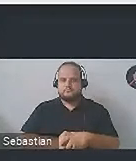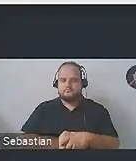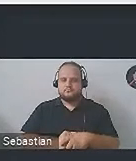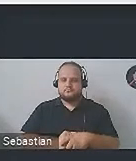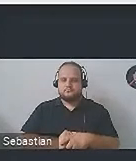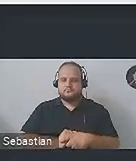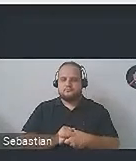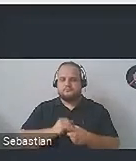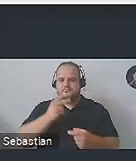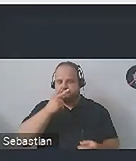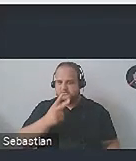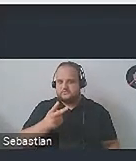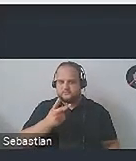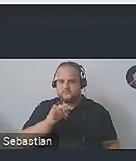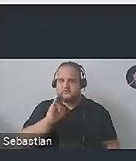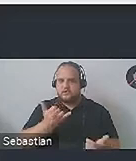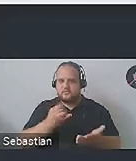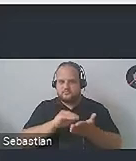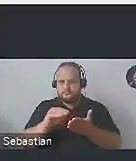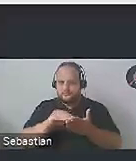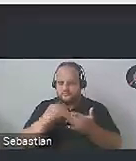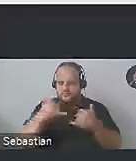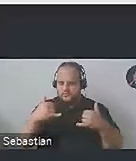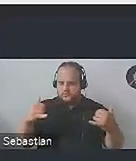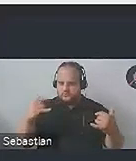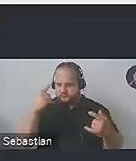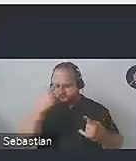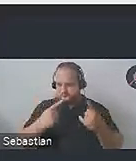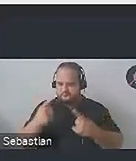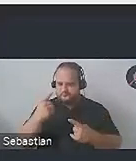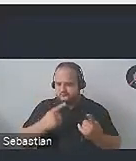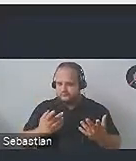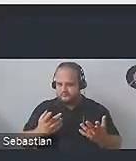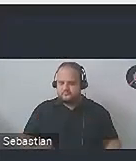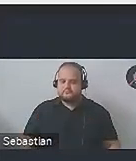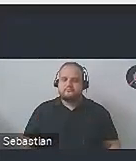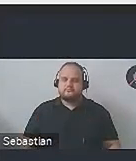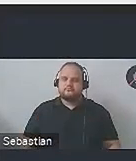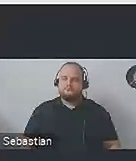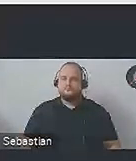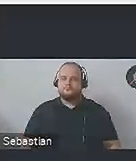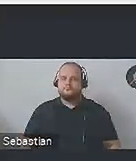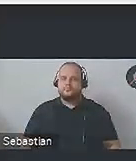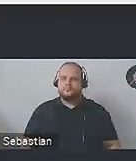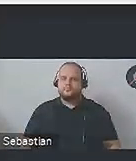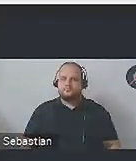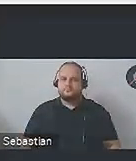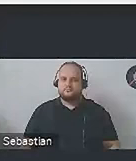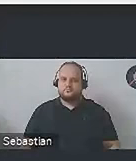Widzicie Państwo, ile macie różnych pomysłów odpowiedzi? Ja zaraz Wam zdradzę, jakie są też takie